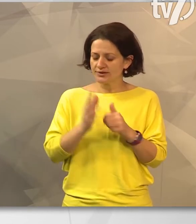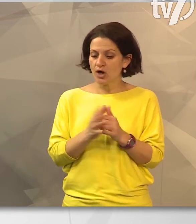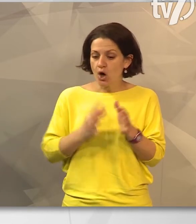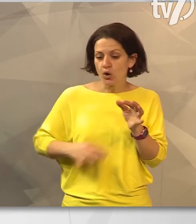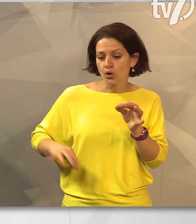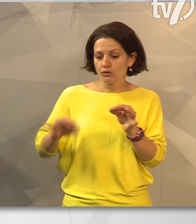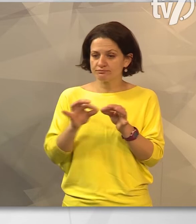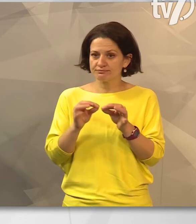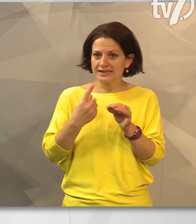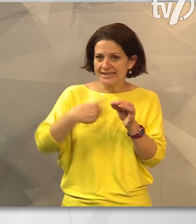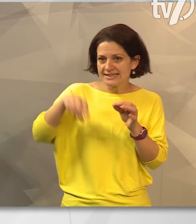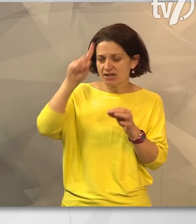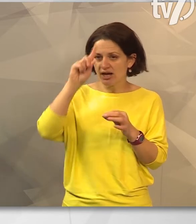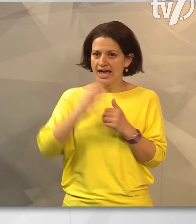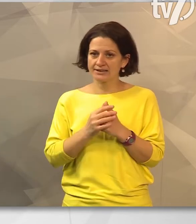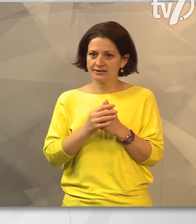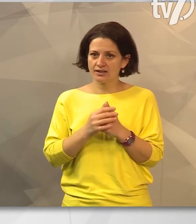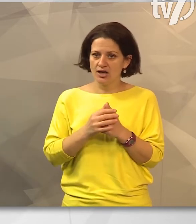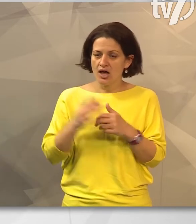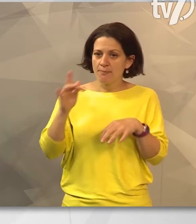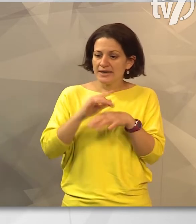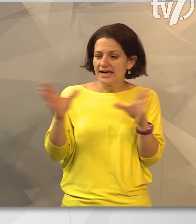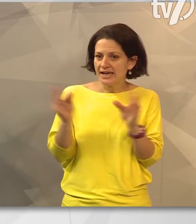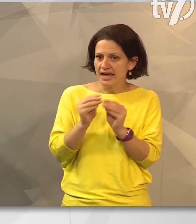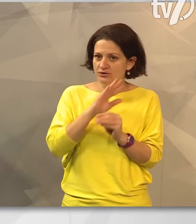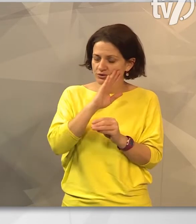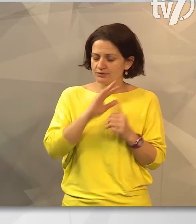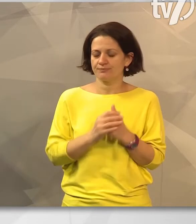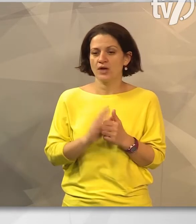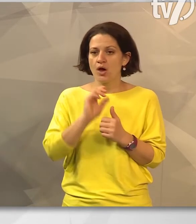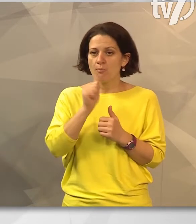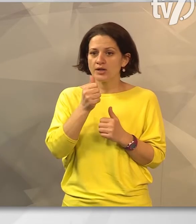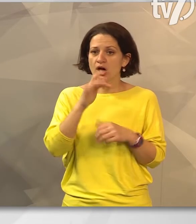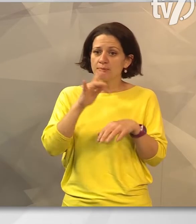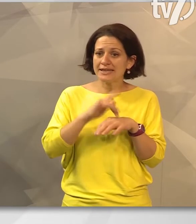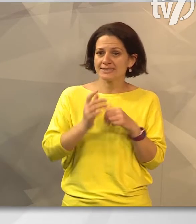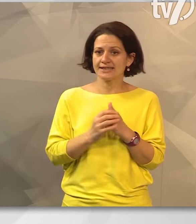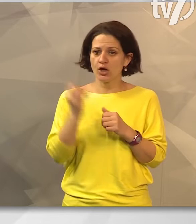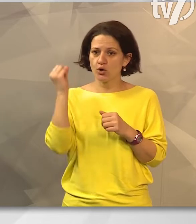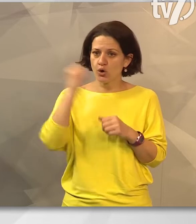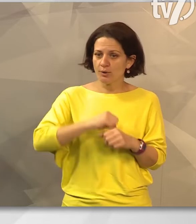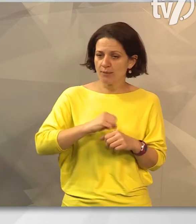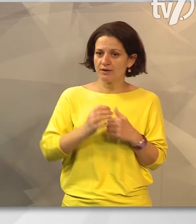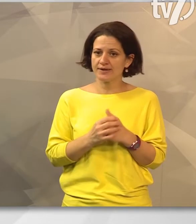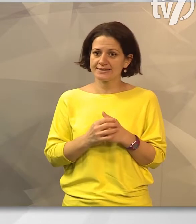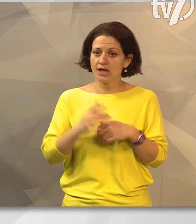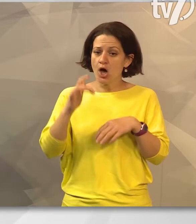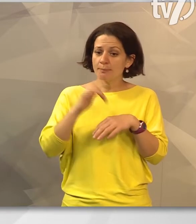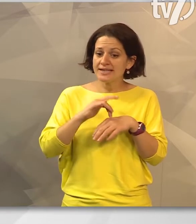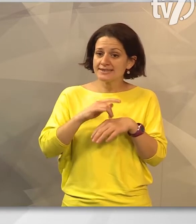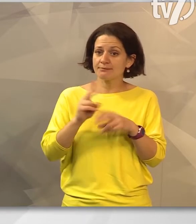kompletten éjszakát el lehet tölteni a méhekkel. A magyar méhészek egyre komolyabban veszik a